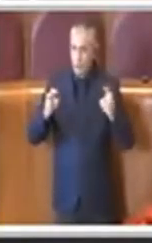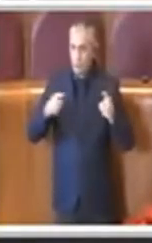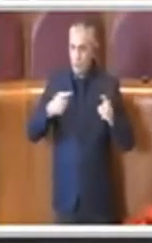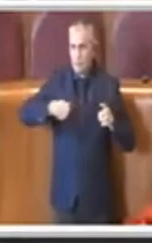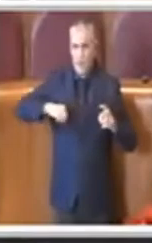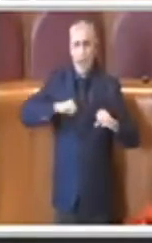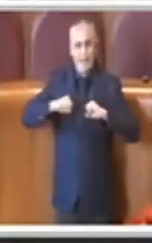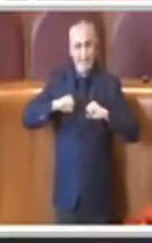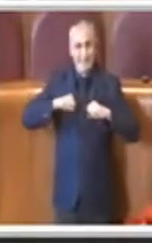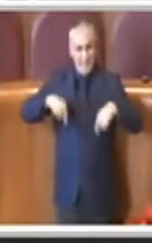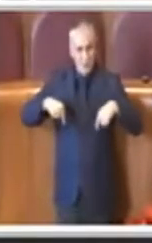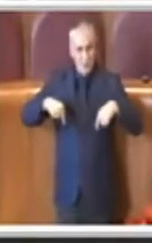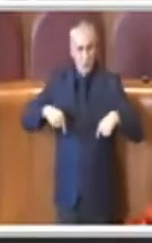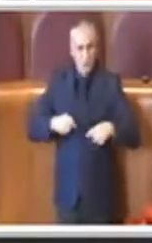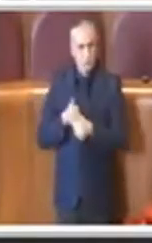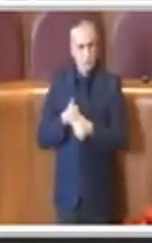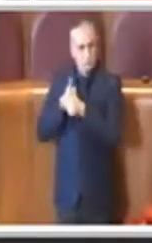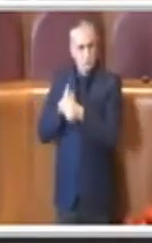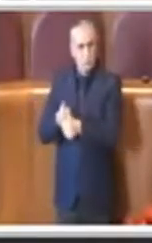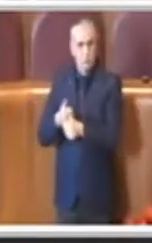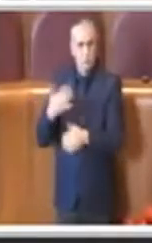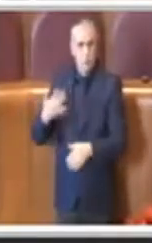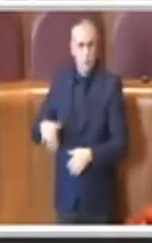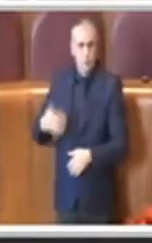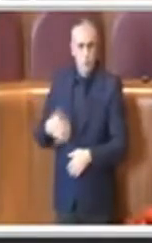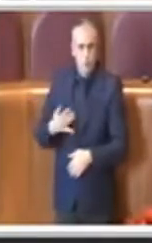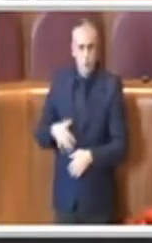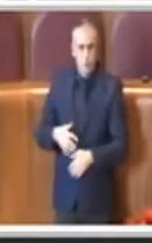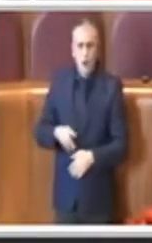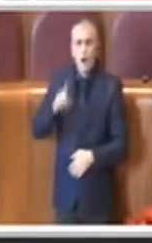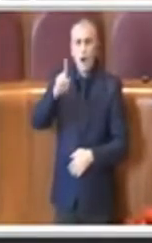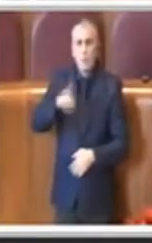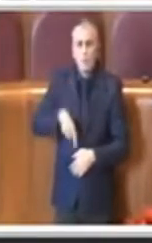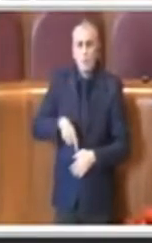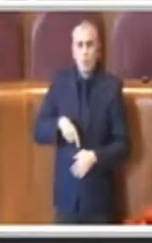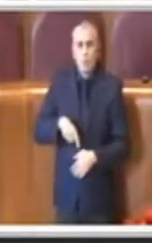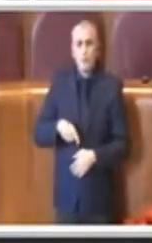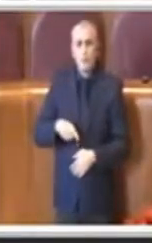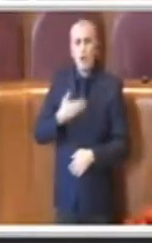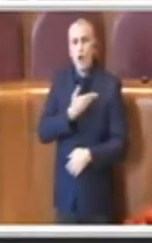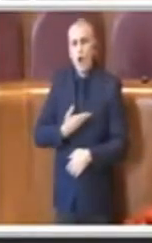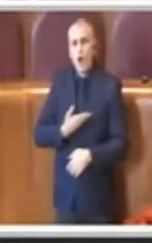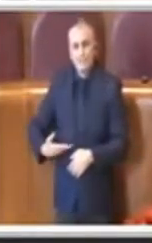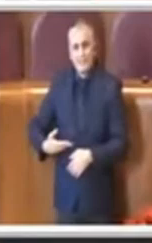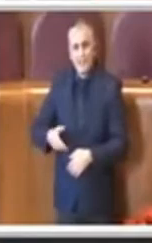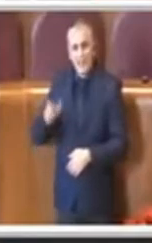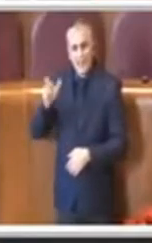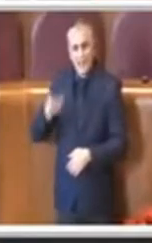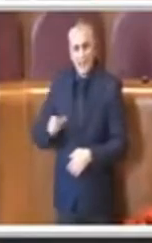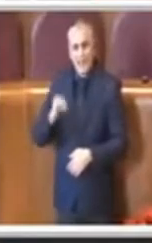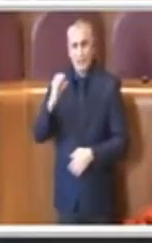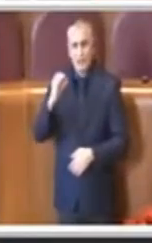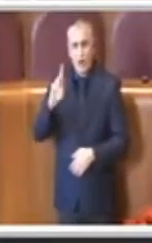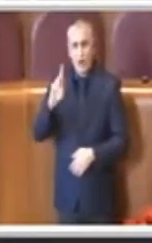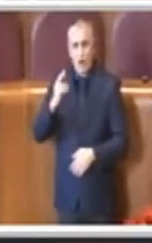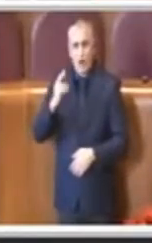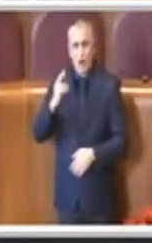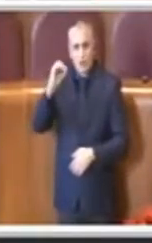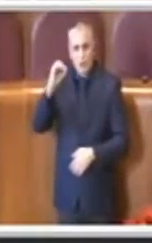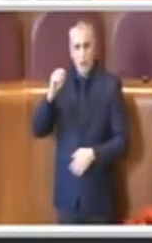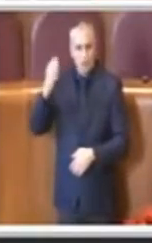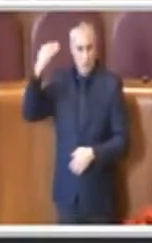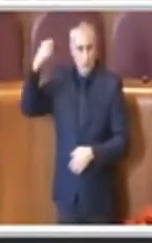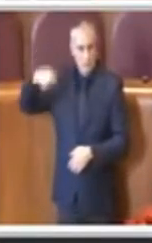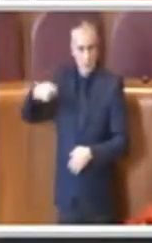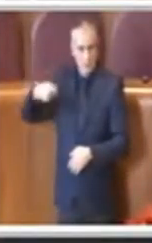e che anche la consigliera Iorio, quando era presidente, ha seguito con